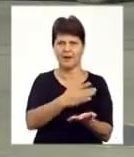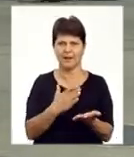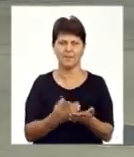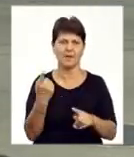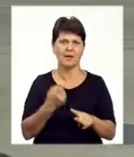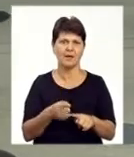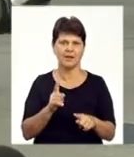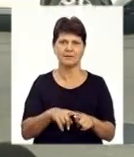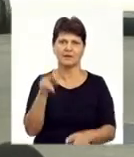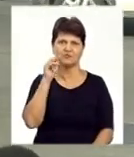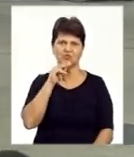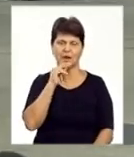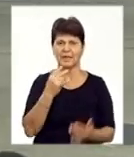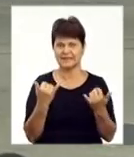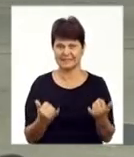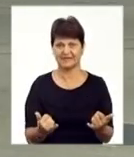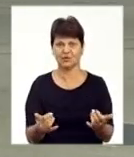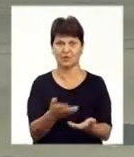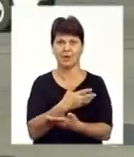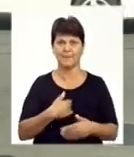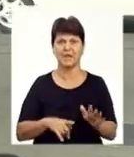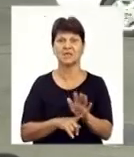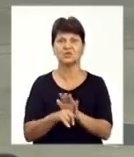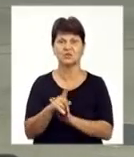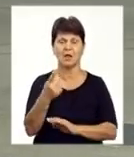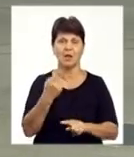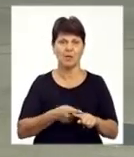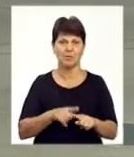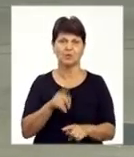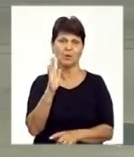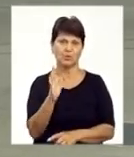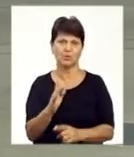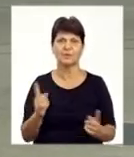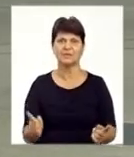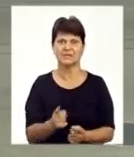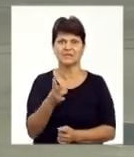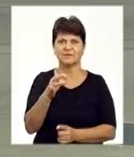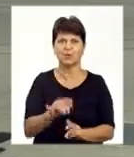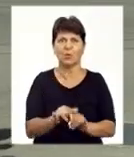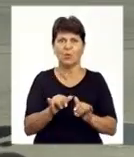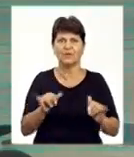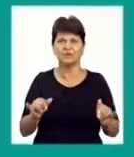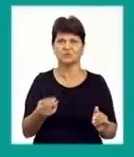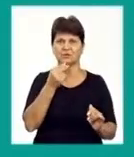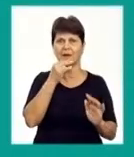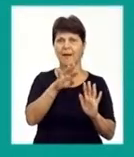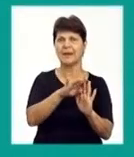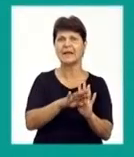це чай. Сьогодні ми починаємо, і тому ми будемо, звісно, вбільшувати цей раціон.